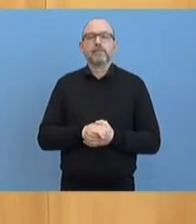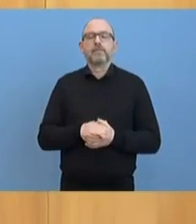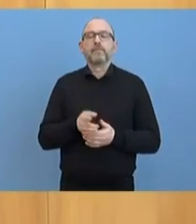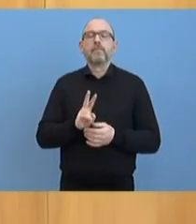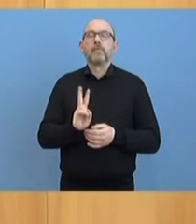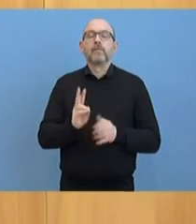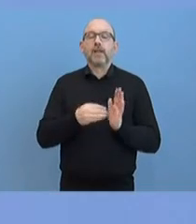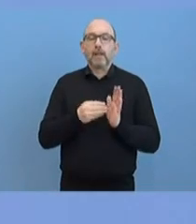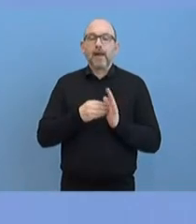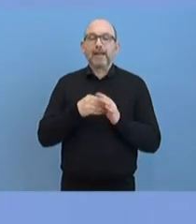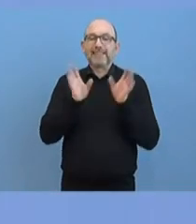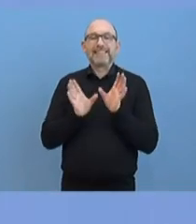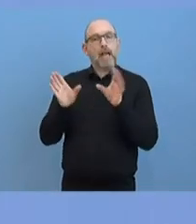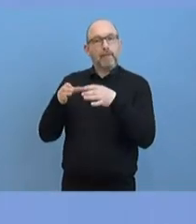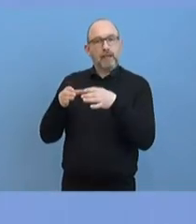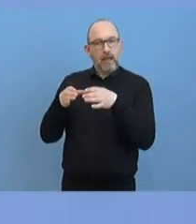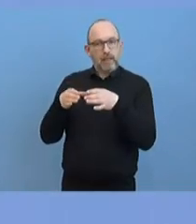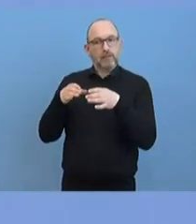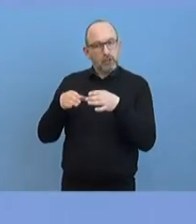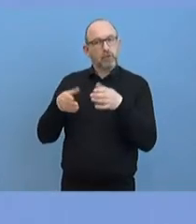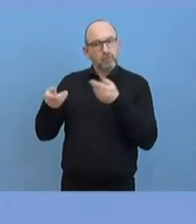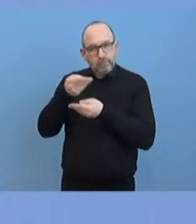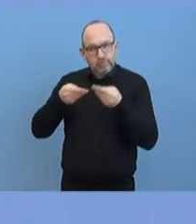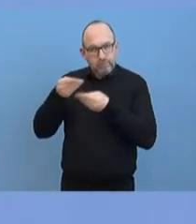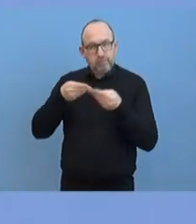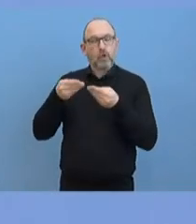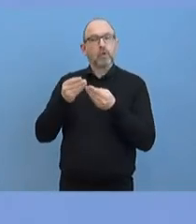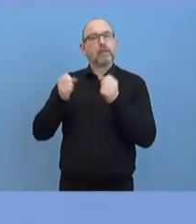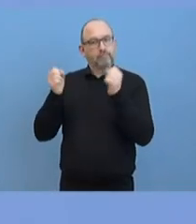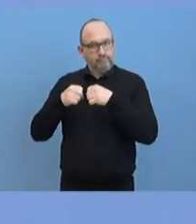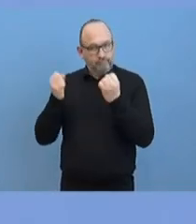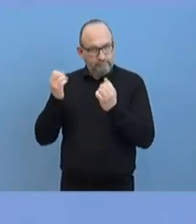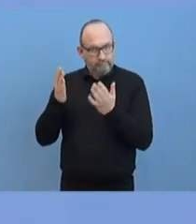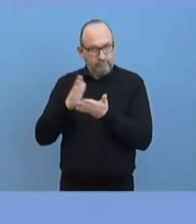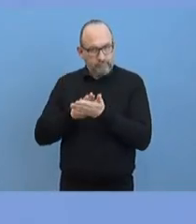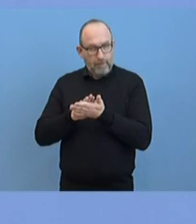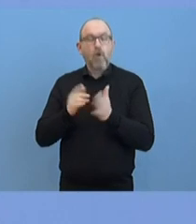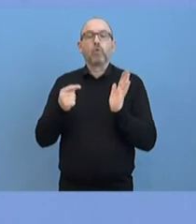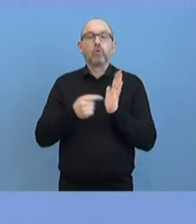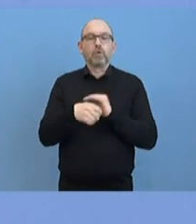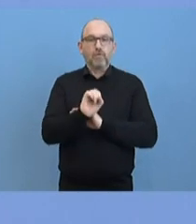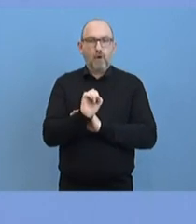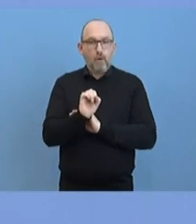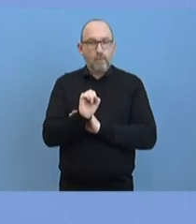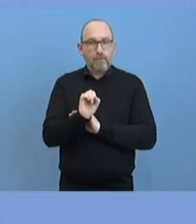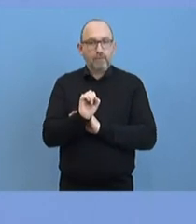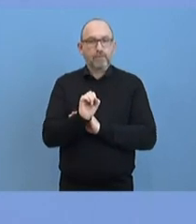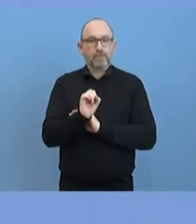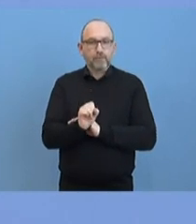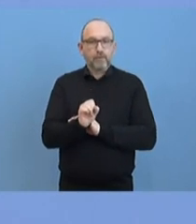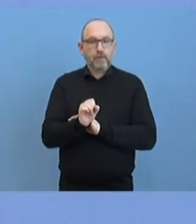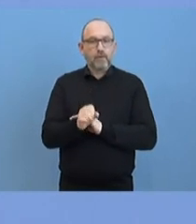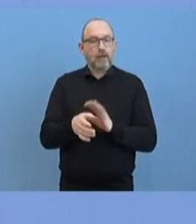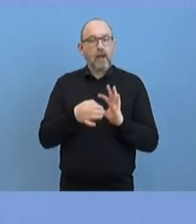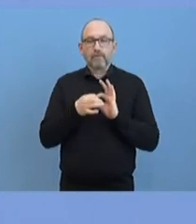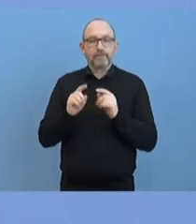Kabinetts und ist auch so konsentiert worden. Und die Begründung ist im Grunde genommen analog zu der